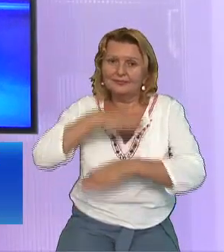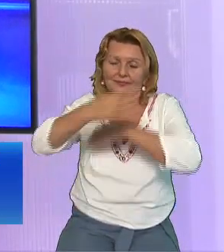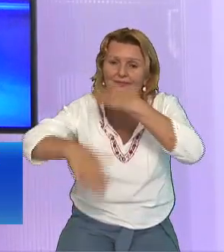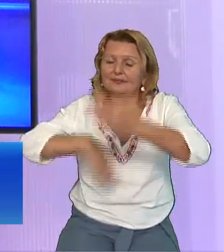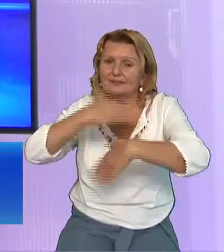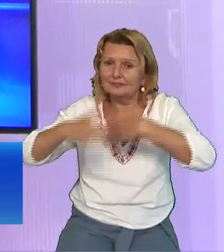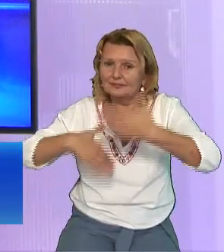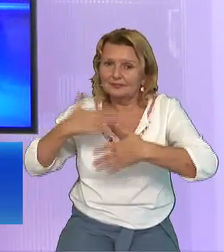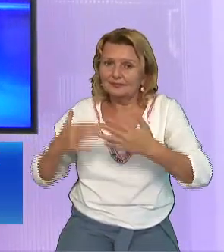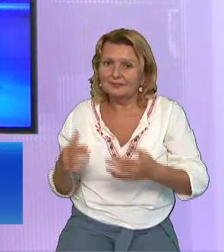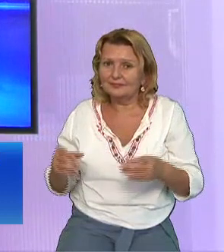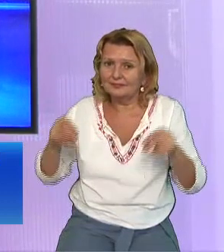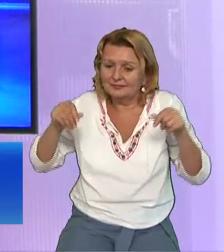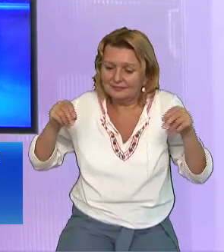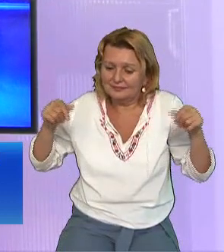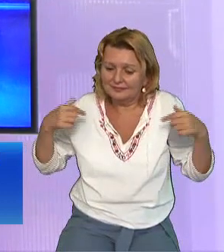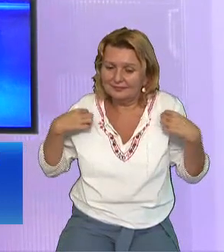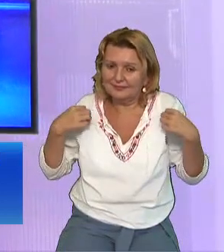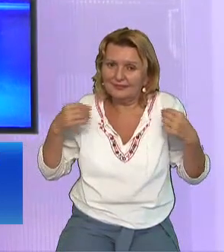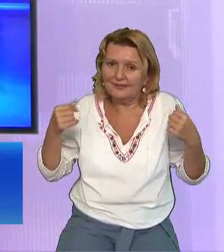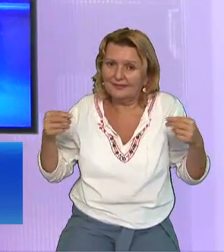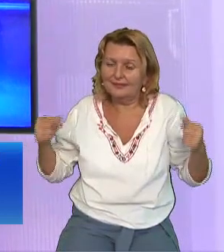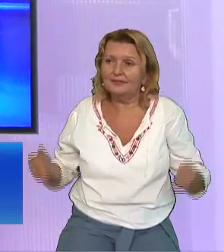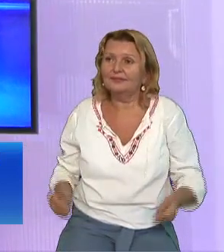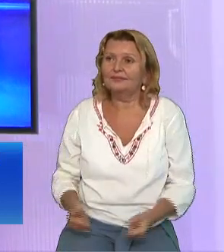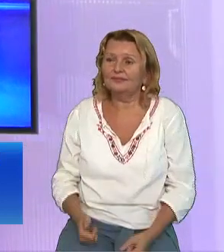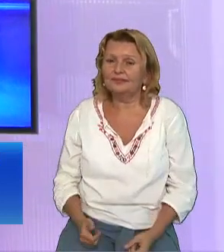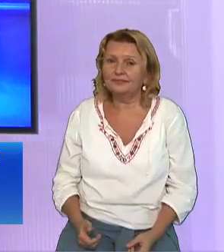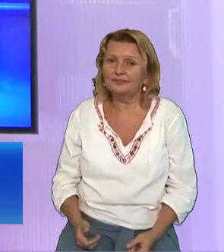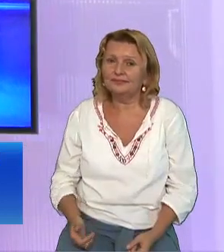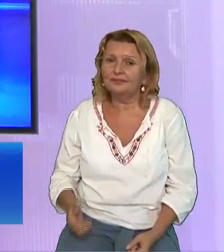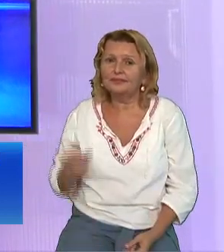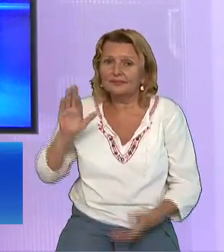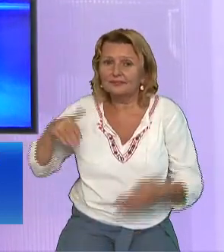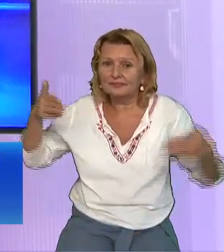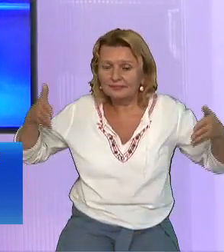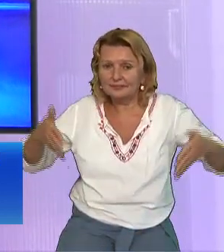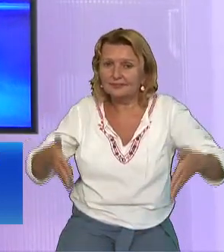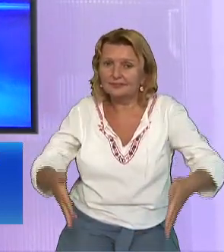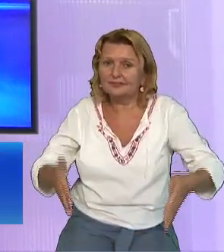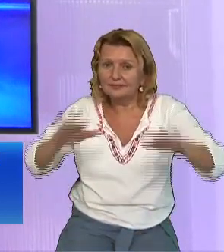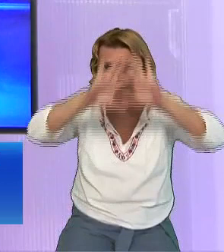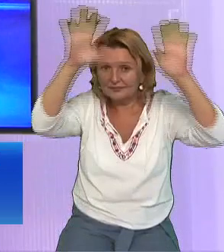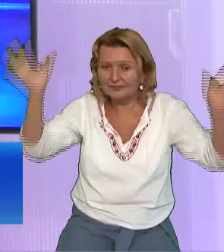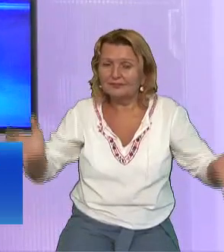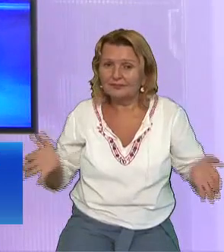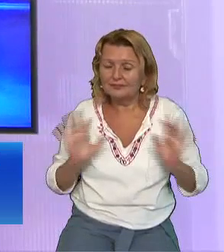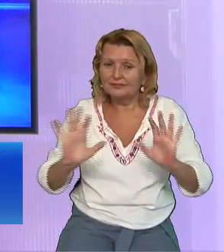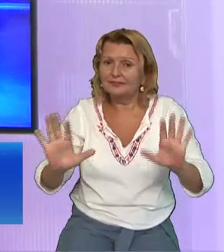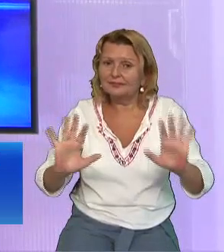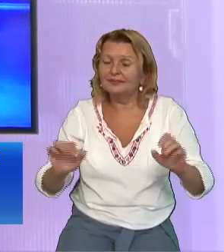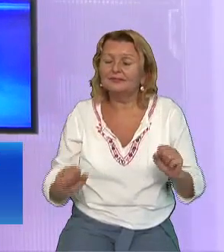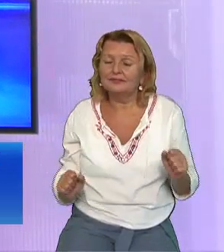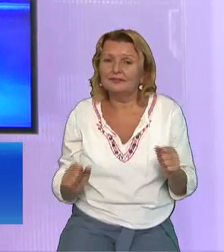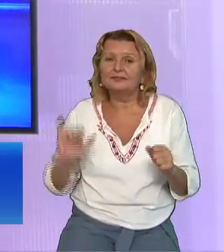pe lespe de arece O piatră mare este trasă la ușa lui Și mărimile Ierusalimului Trebuia să doarmă mai